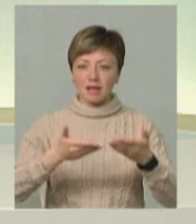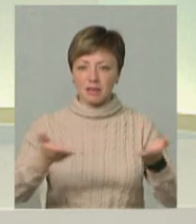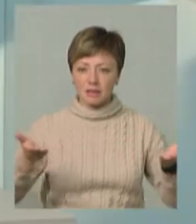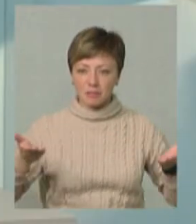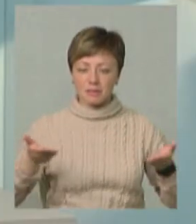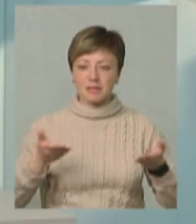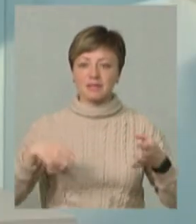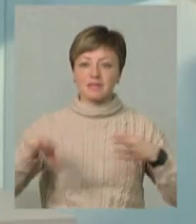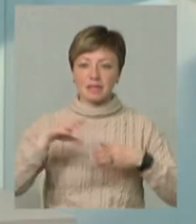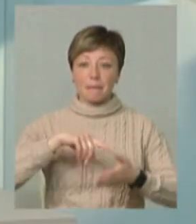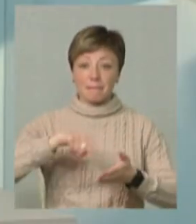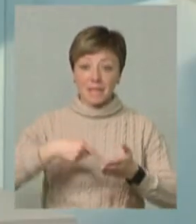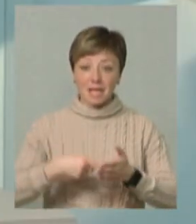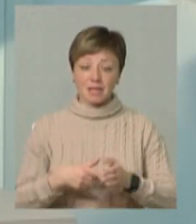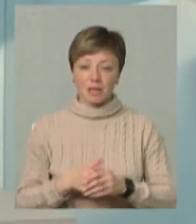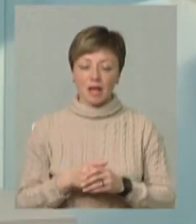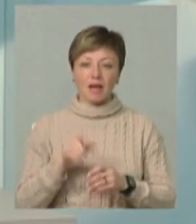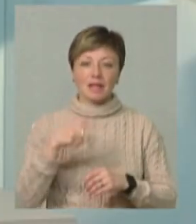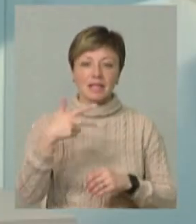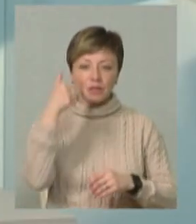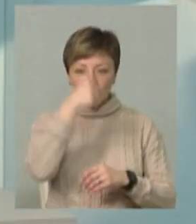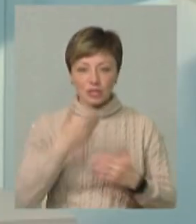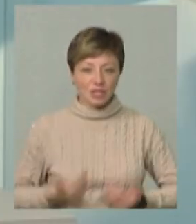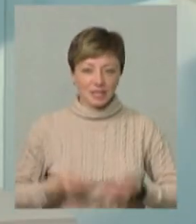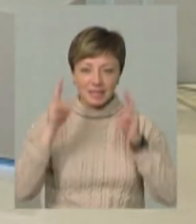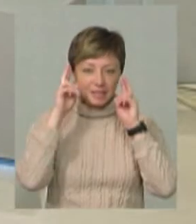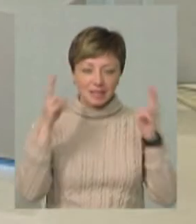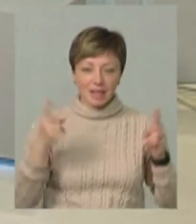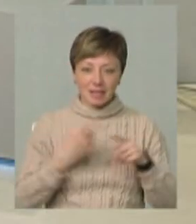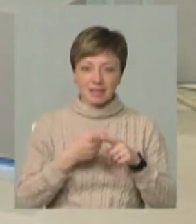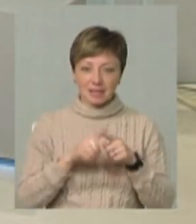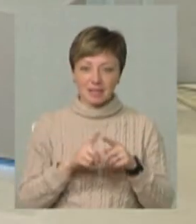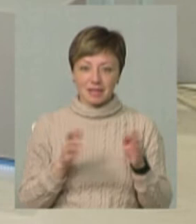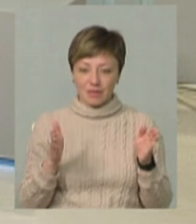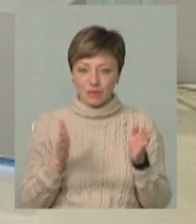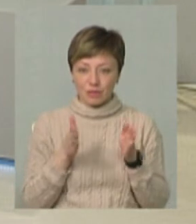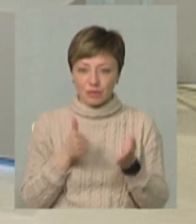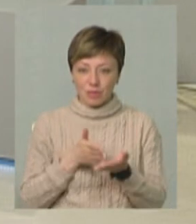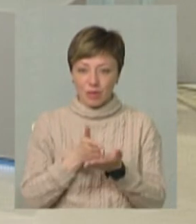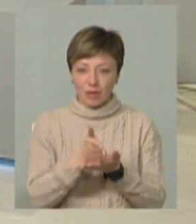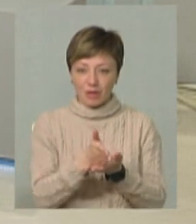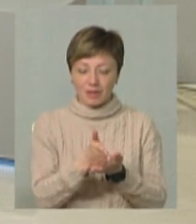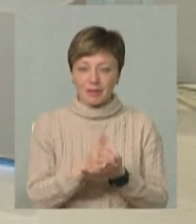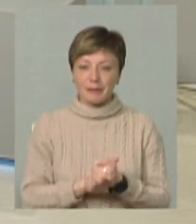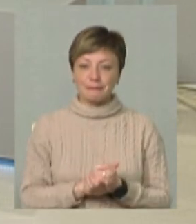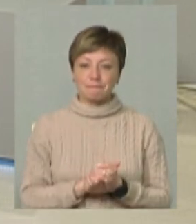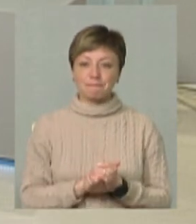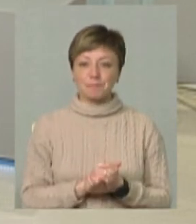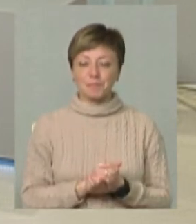всім. Місто. І вони 30 років жили і не знали. Це в горах. Там такий вузький дуже прохід. Ось такий, дійсно, вузенький.